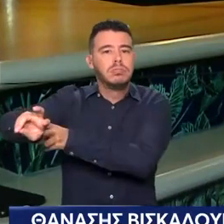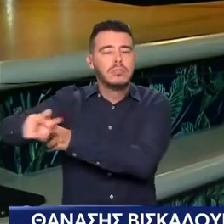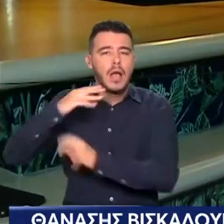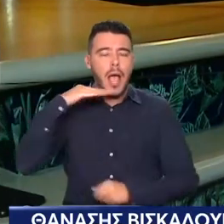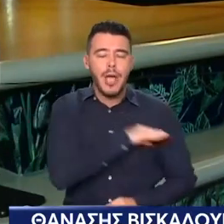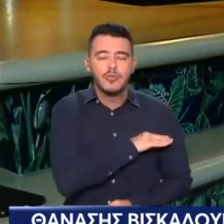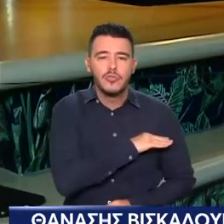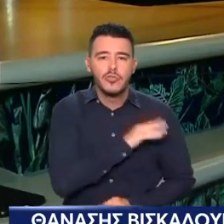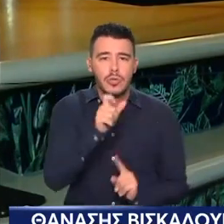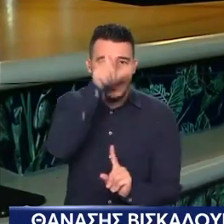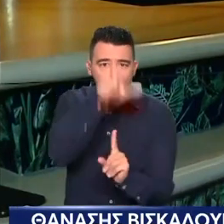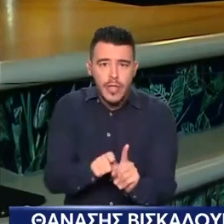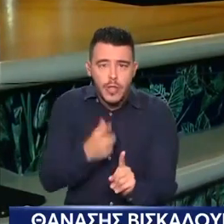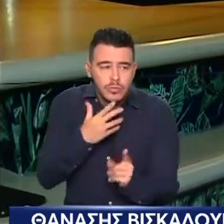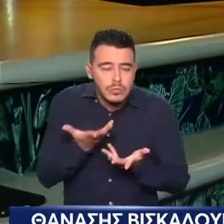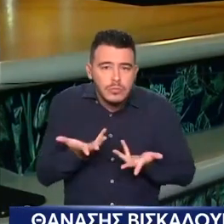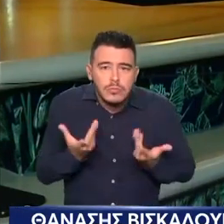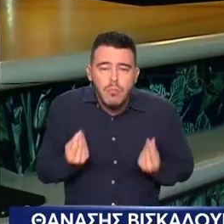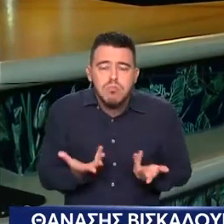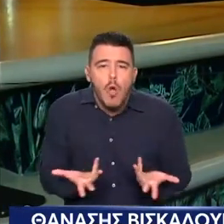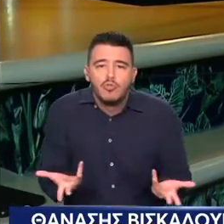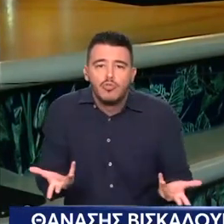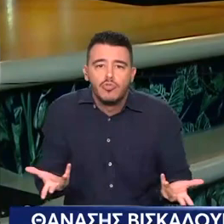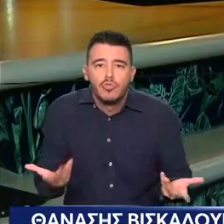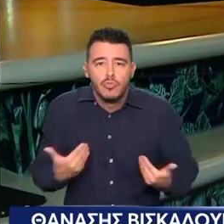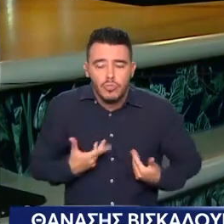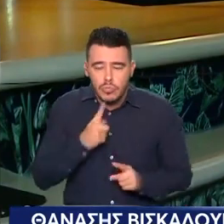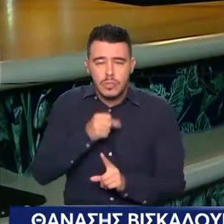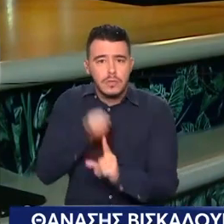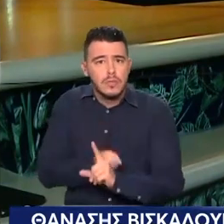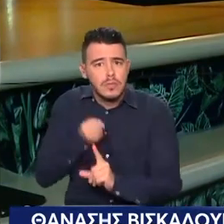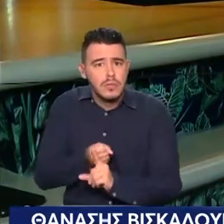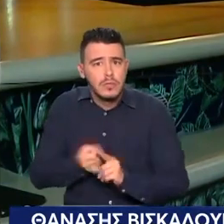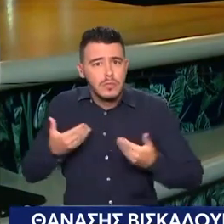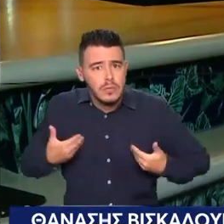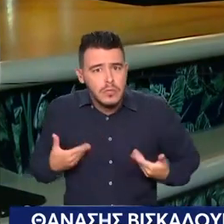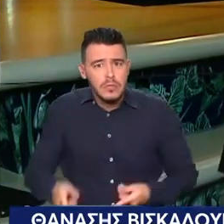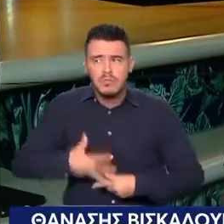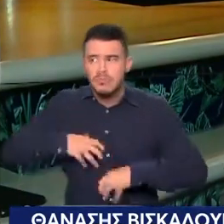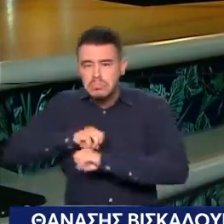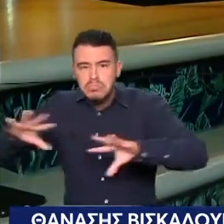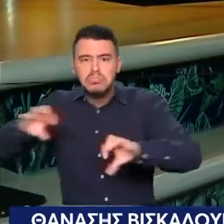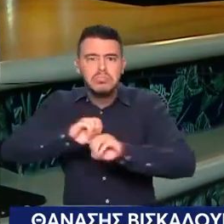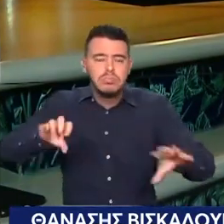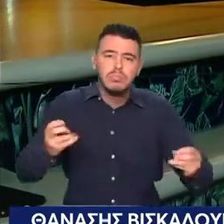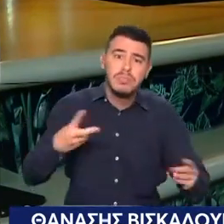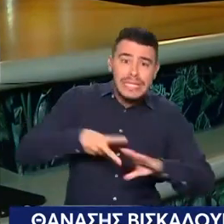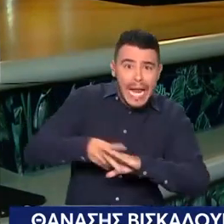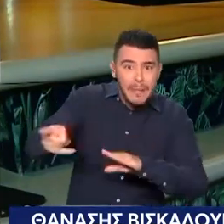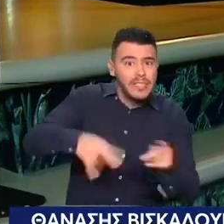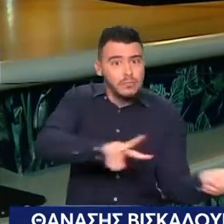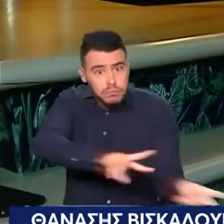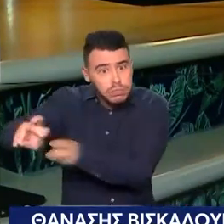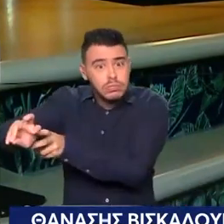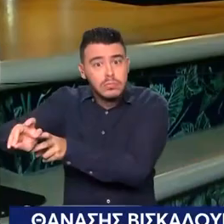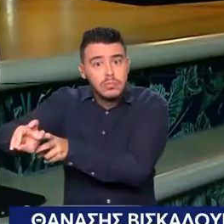και κλαίει Εντάξει εγώ κάνω τόσο πολύ αγώνα από την Αθήνα Να βοηθήσουμε αυτός τους ανθρώπους Να πάρει έκταση και στην τηλεόρηση Γιατί ξέρεις τι, ωραία τα